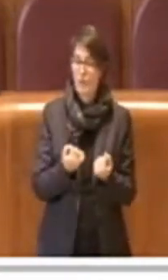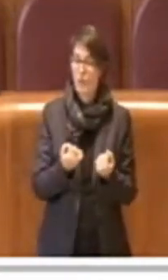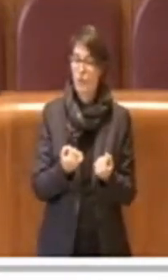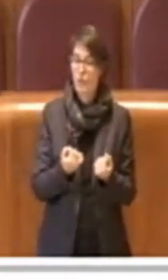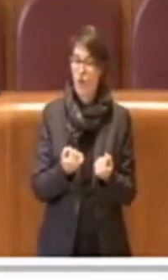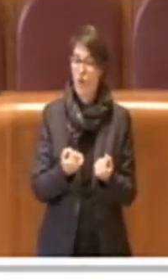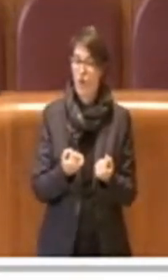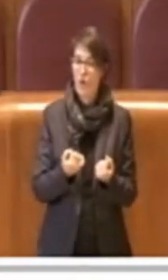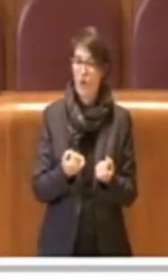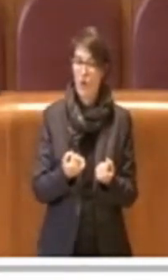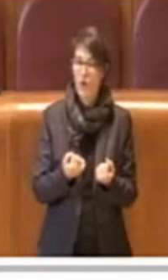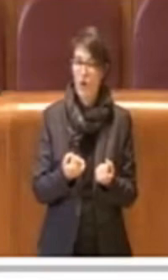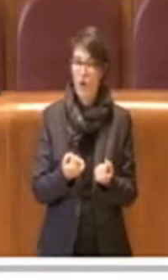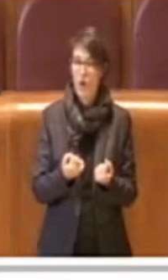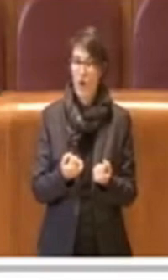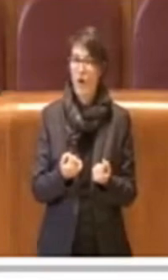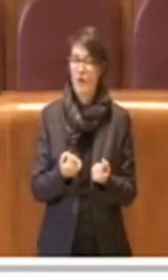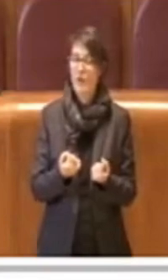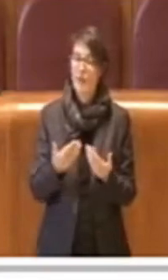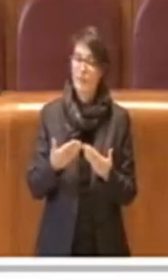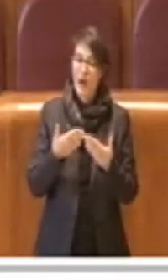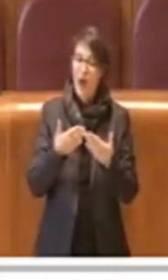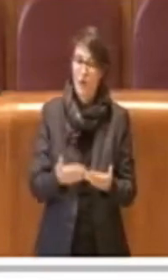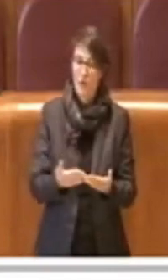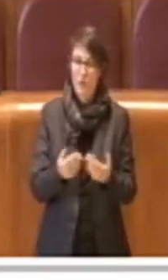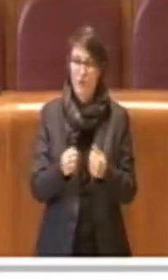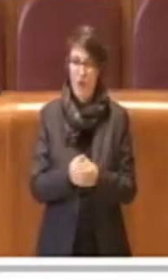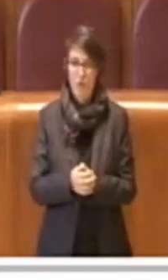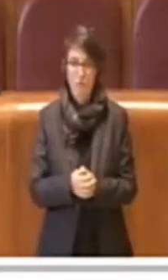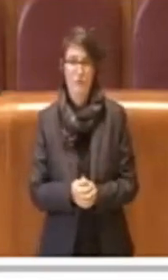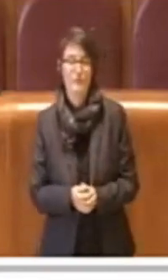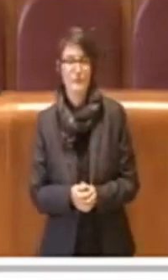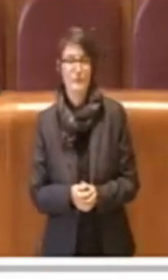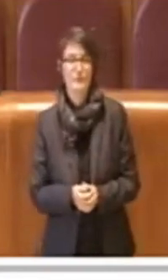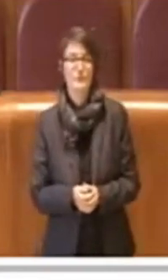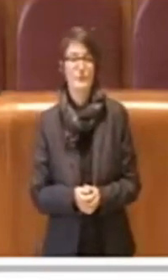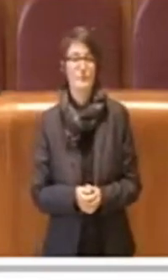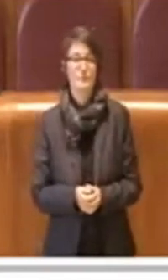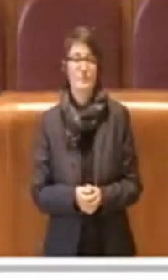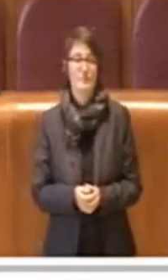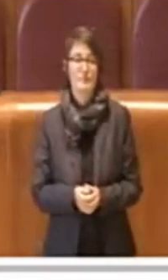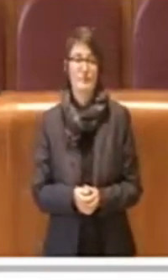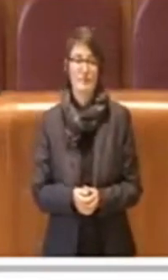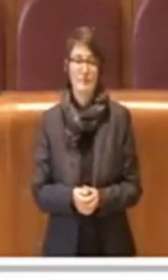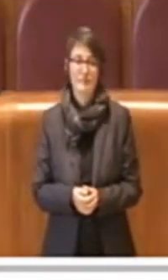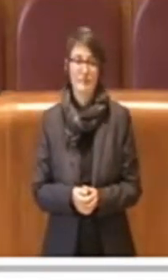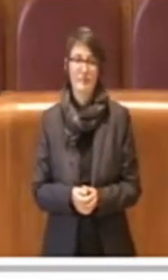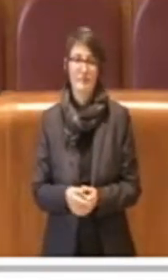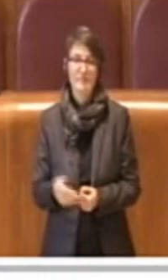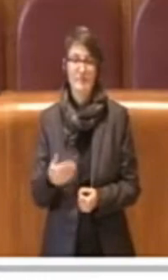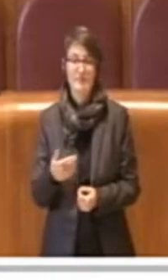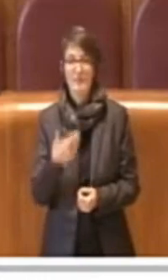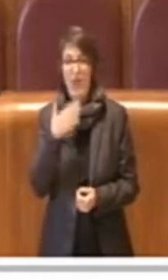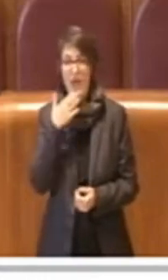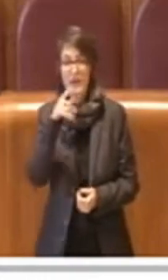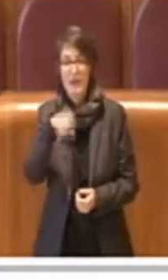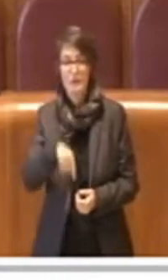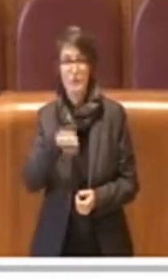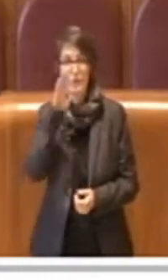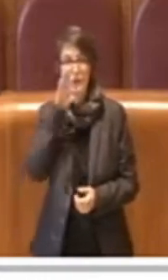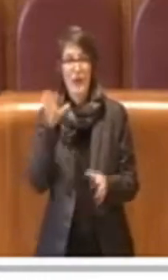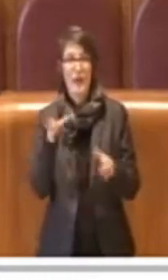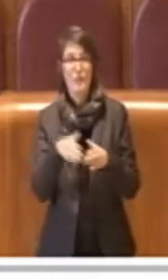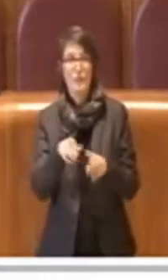l'ultimo emendamento insieme al collega di Zannola. Ringrazio i capogruppo, ovviamente in primis il capogruppo Facetti ma anche gli altri per